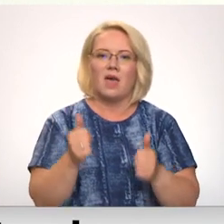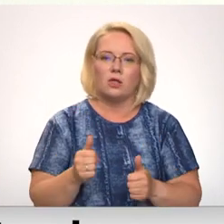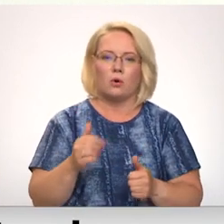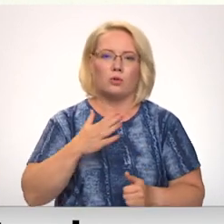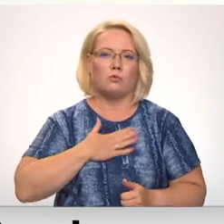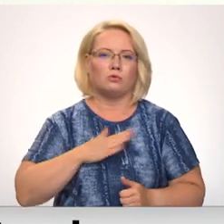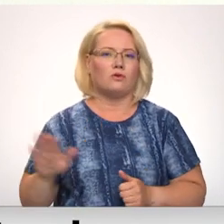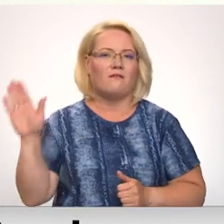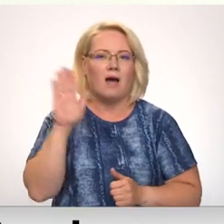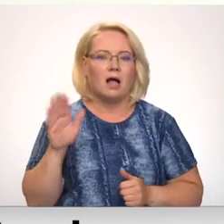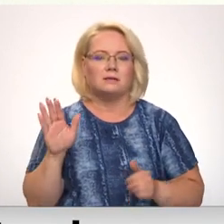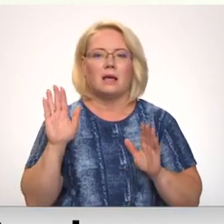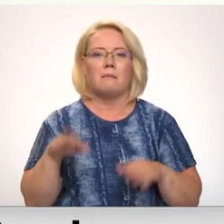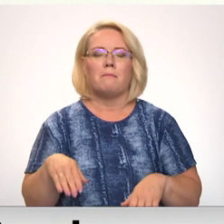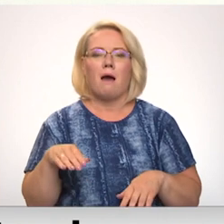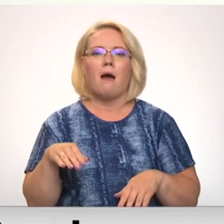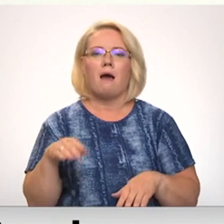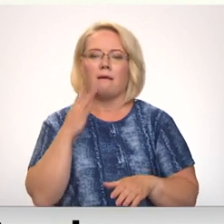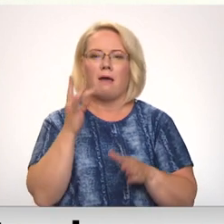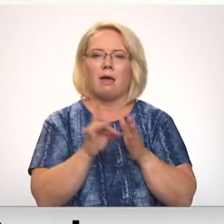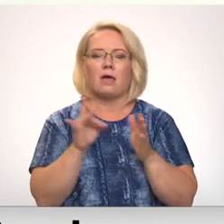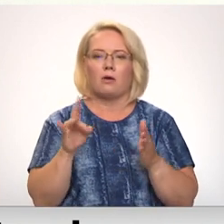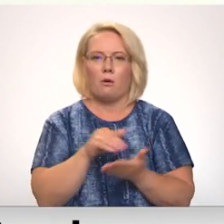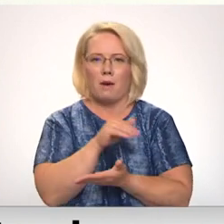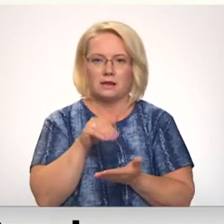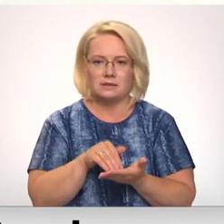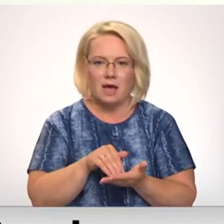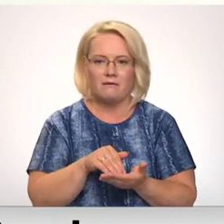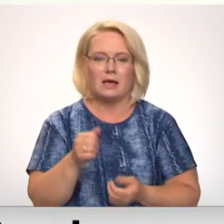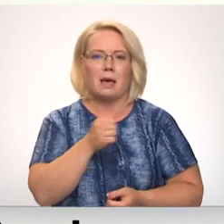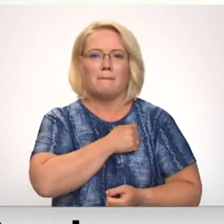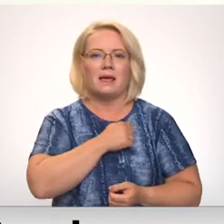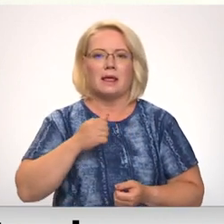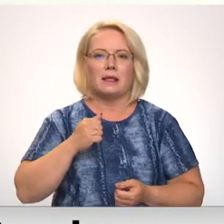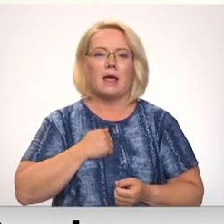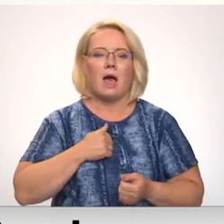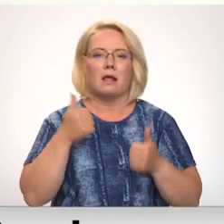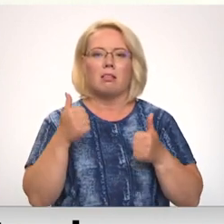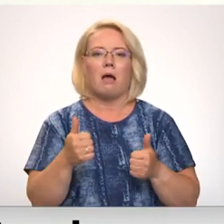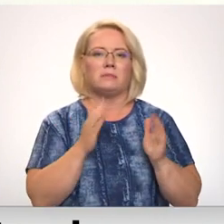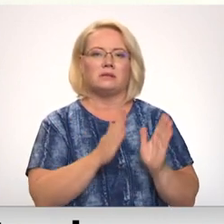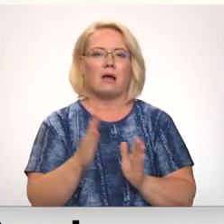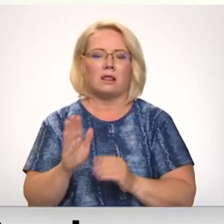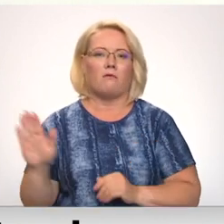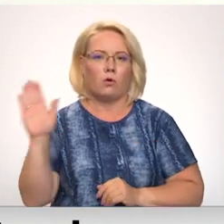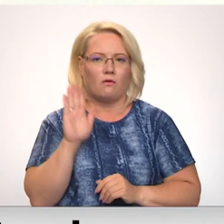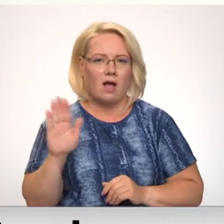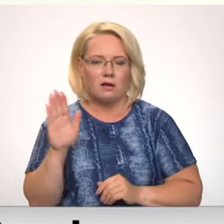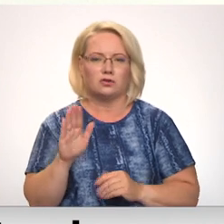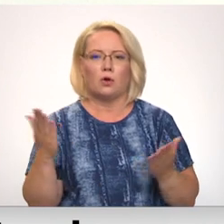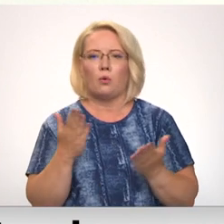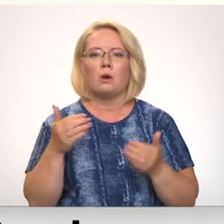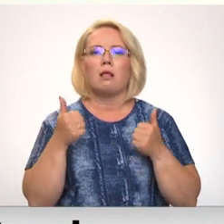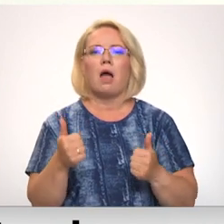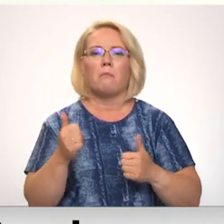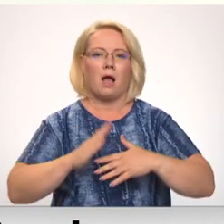valsti par energo patstāvīgu, militāri labi sagatavotu valsti, kur ir labā